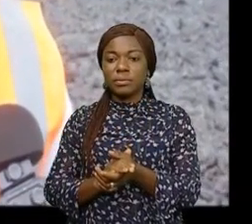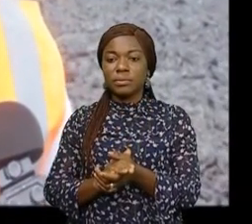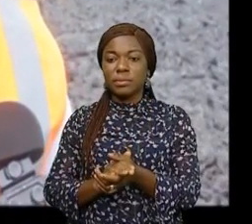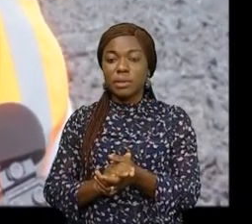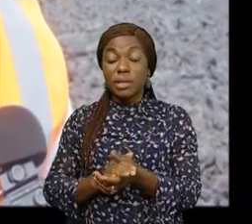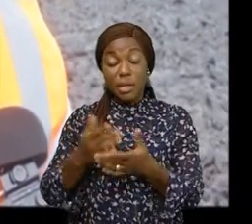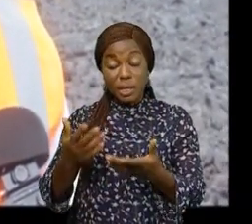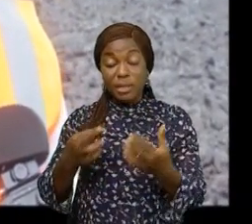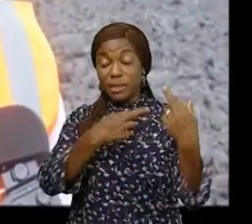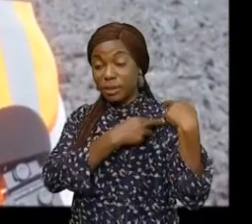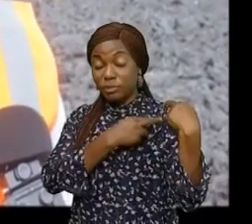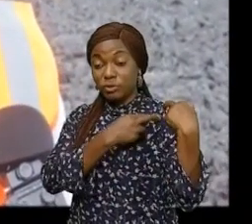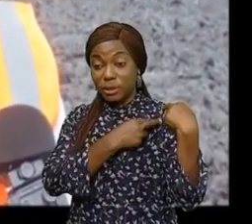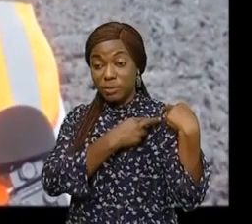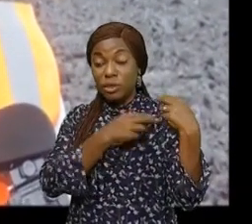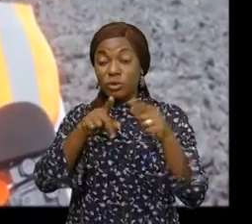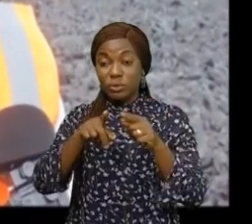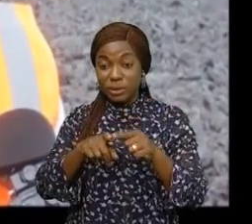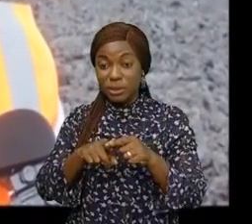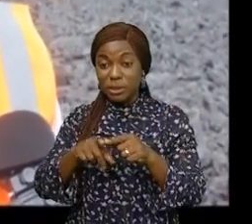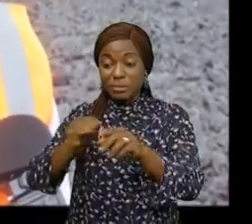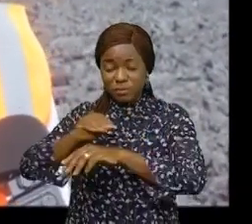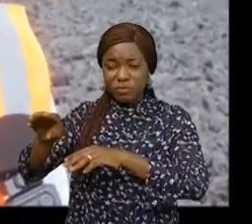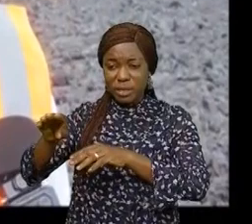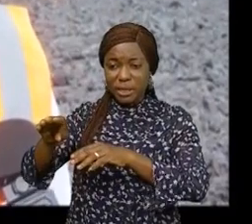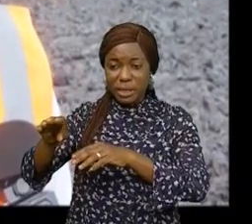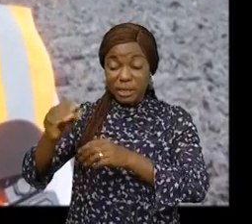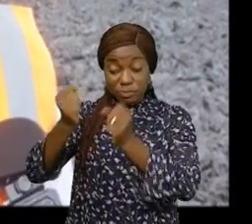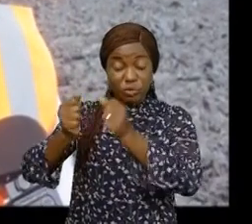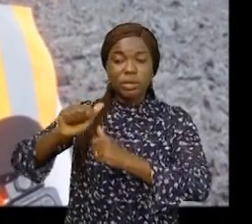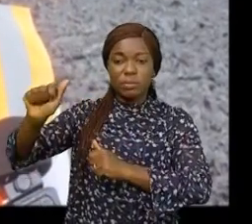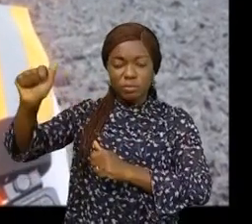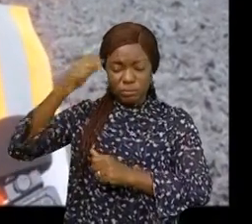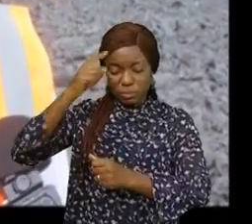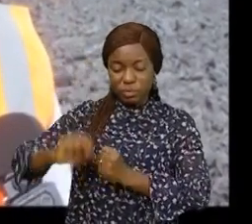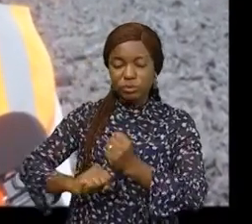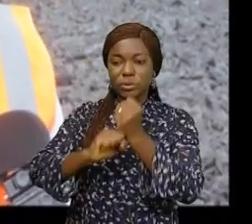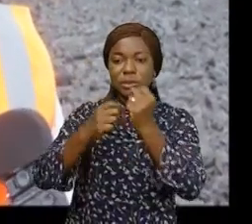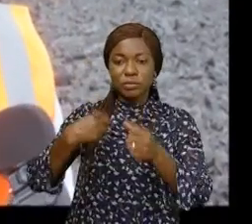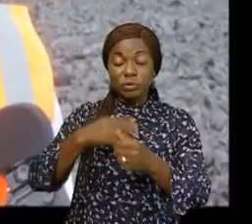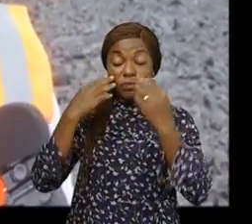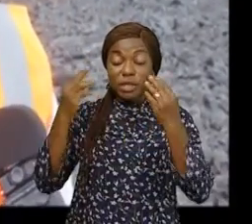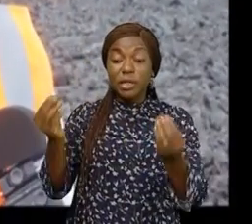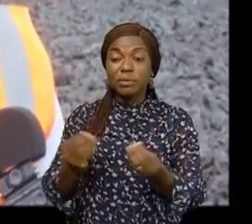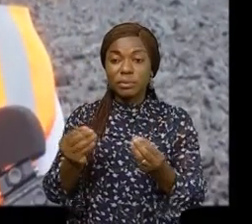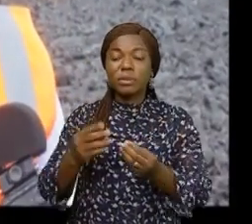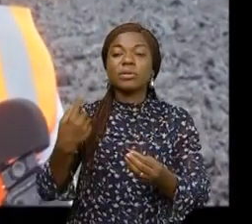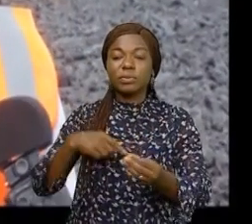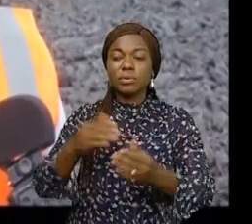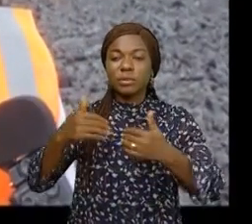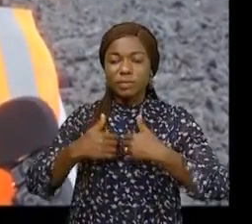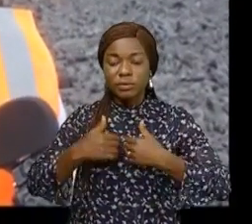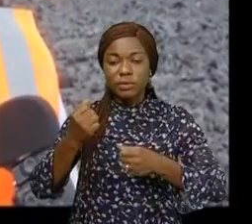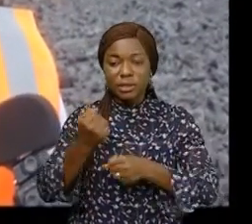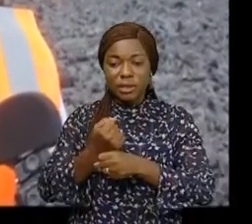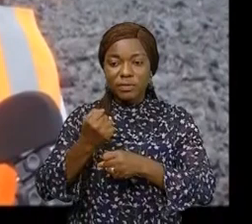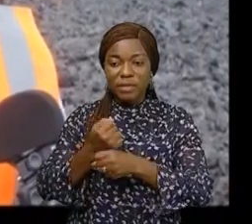cadres de la ville notables qui ont envoyé même des véhicules, des camions pour nous soutenir. La raison pour laquelle nous avons fait